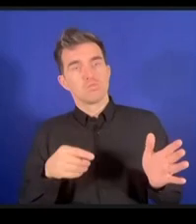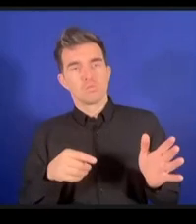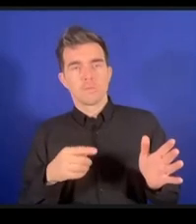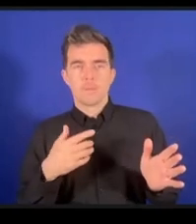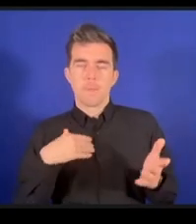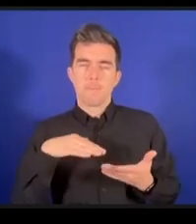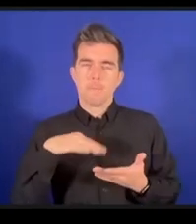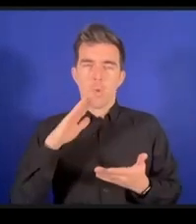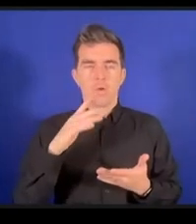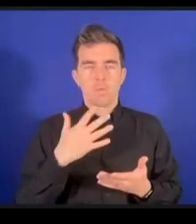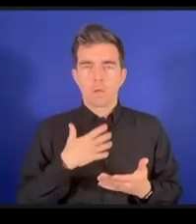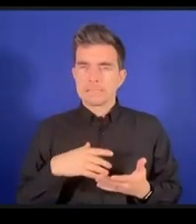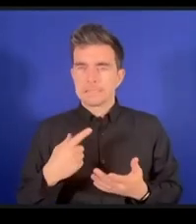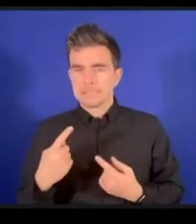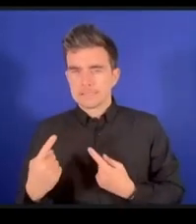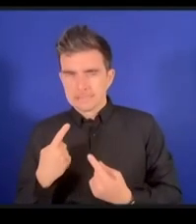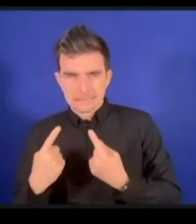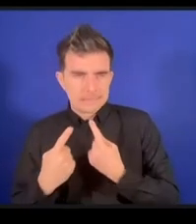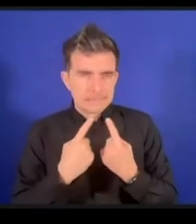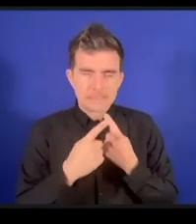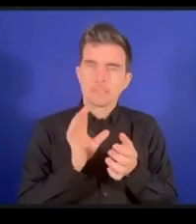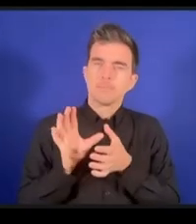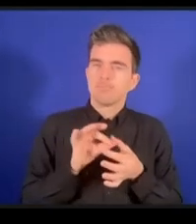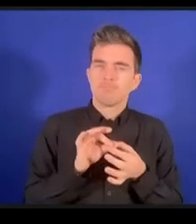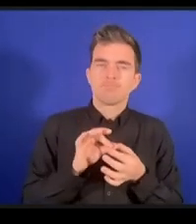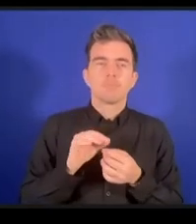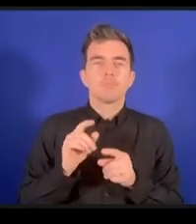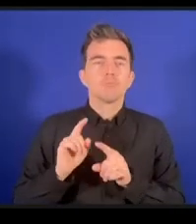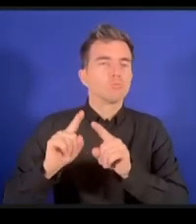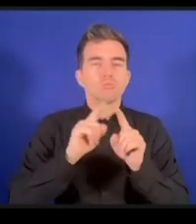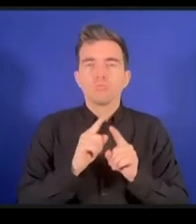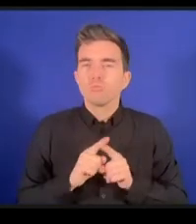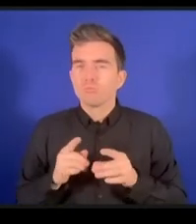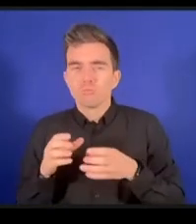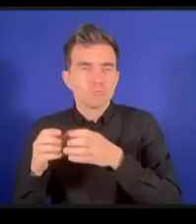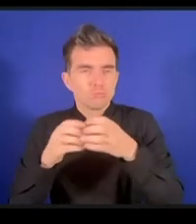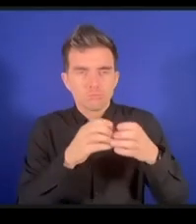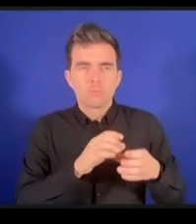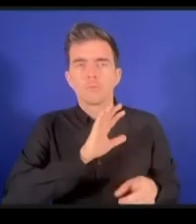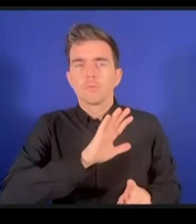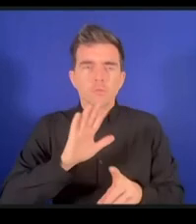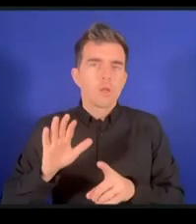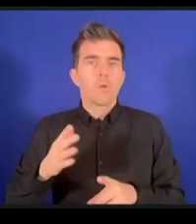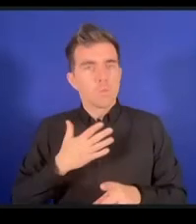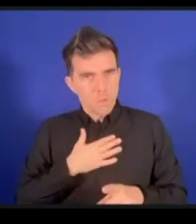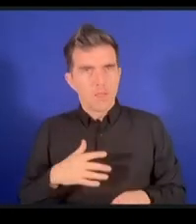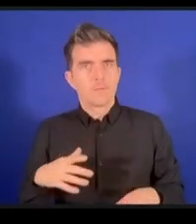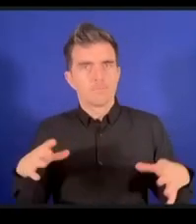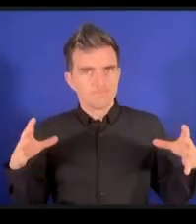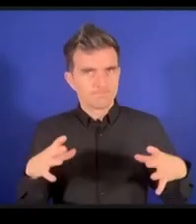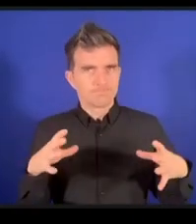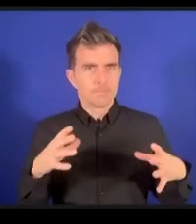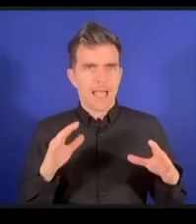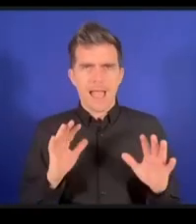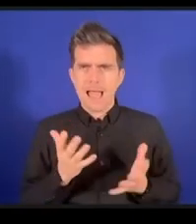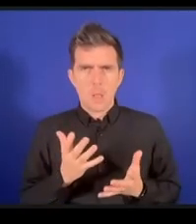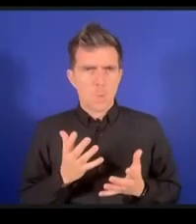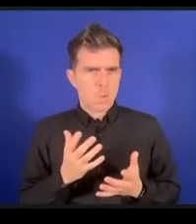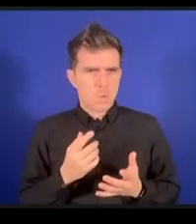に注目していまして先ほど言ったように実際の人間に